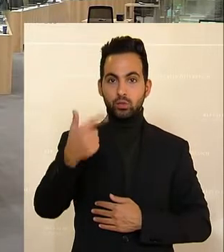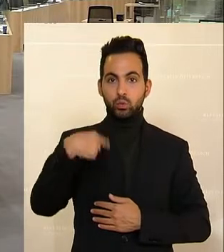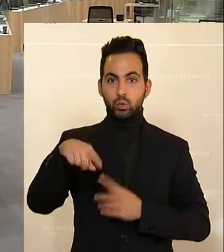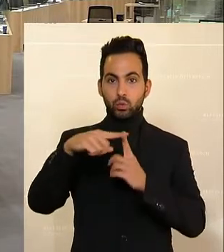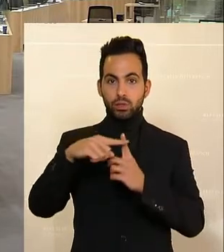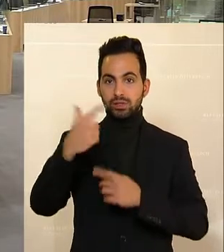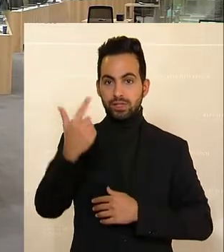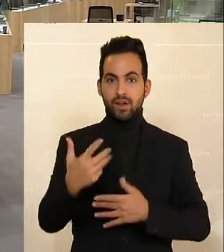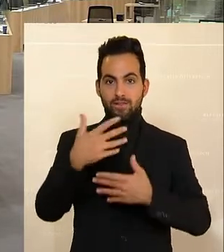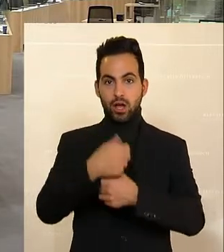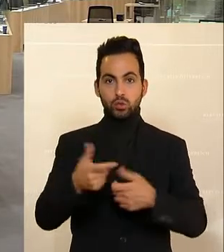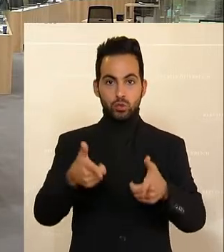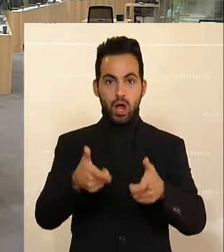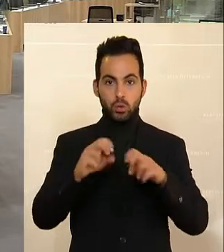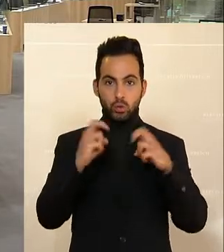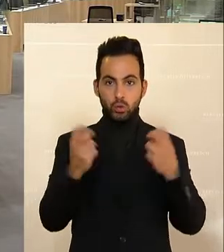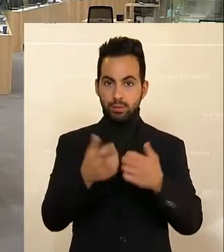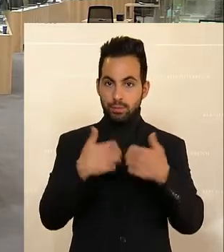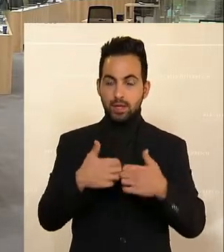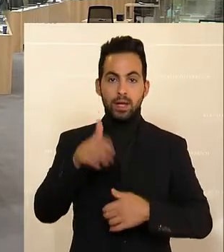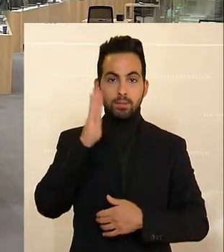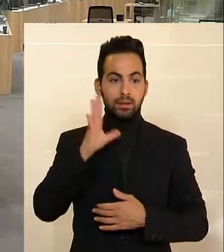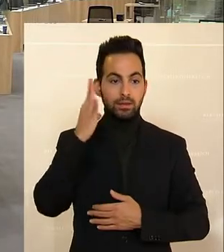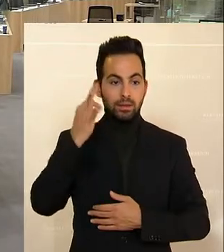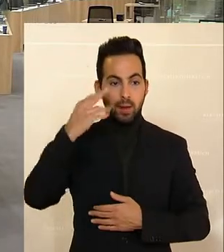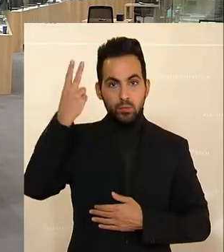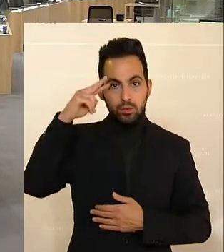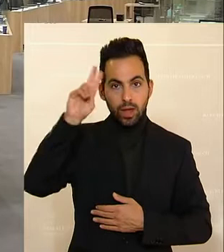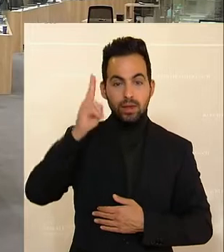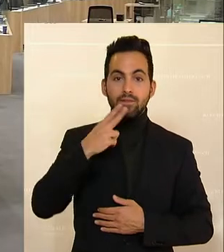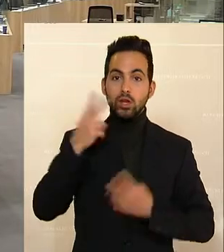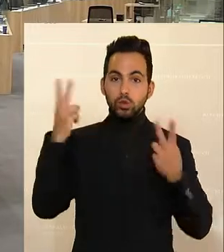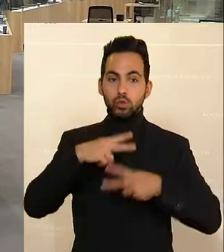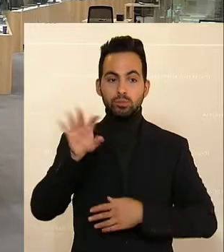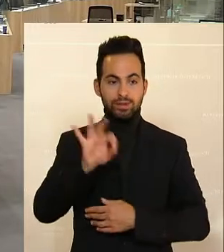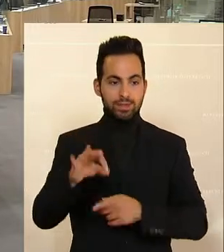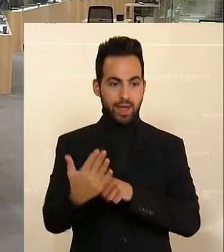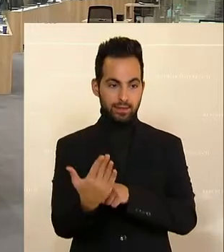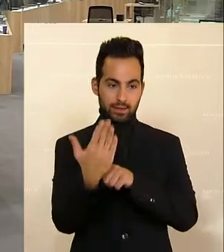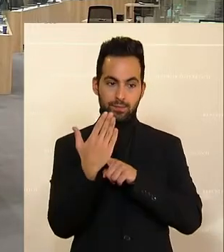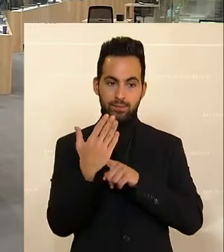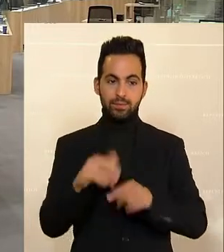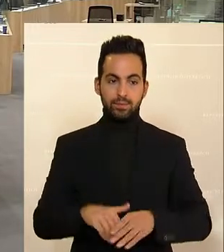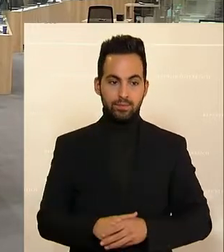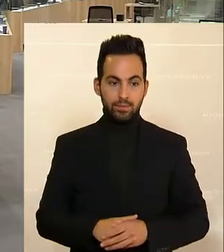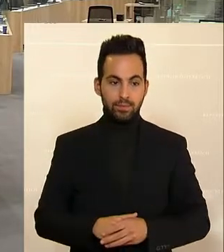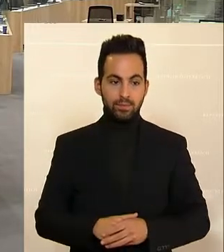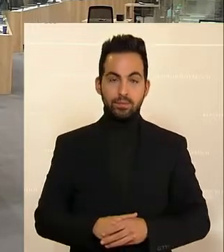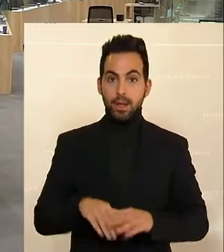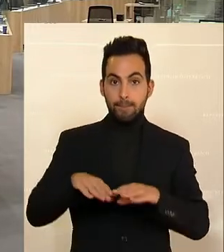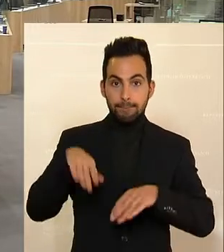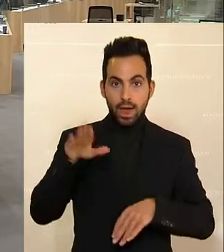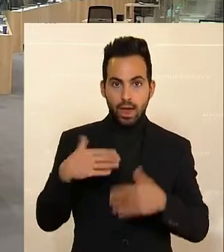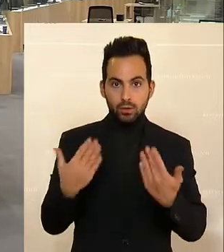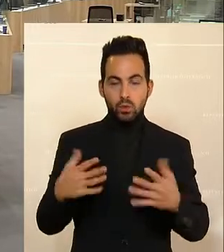nämlich die Verlängerung von Corona-Regelungen. Das Suchtmittelgesetz steht auch am Programm und auch die